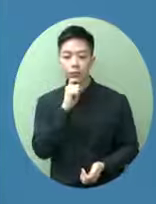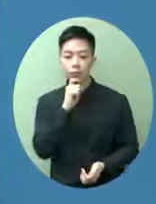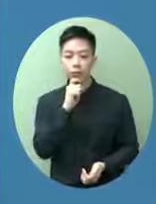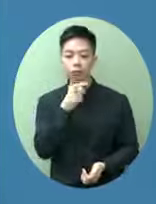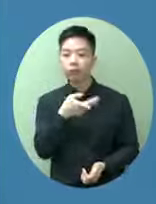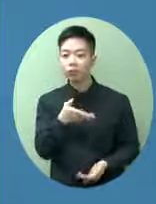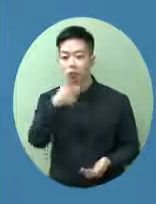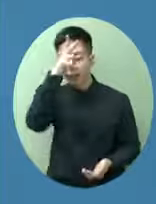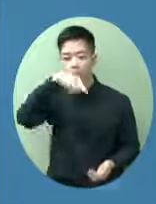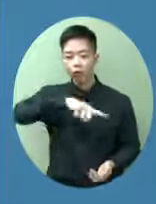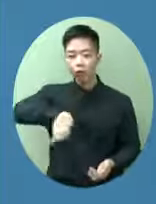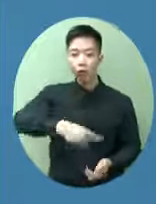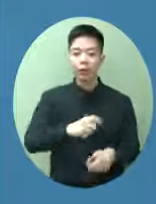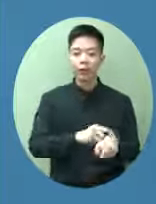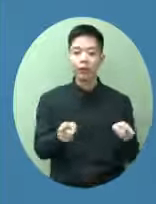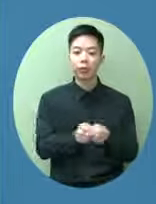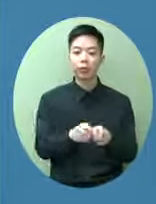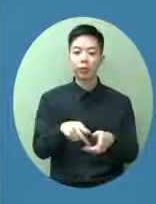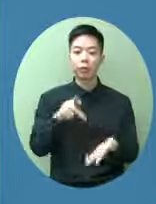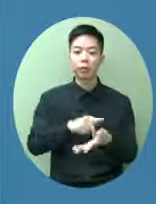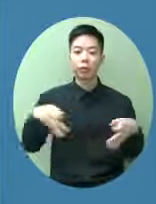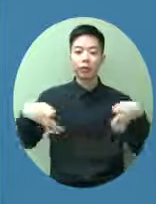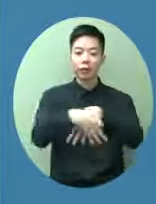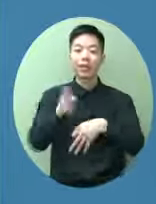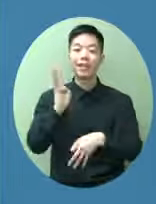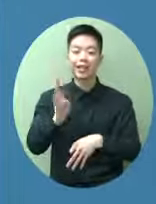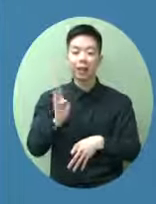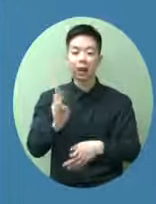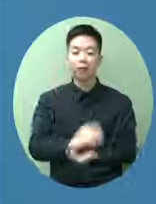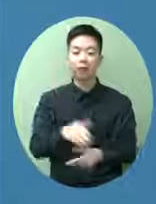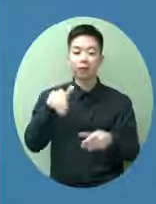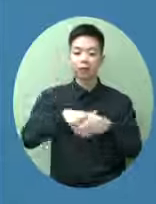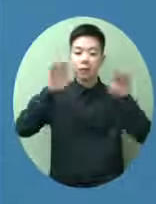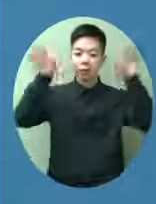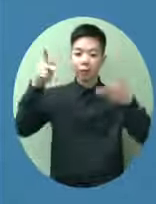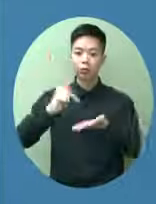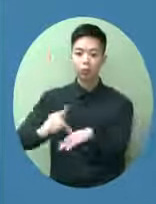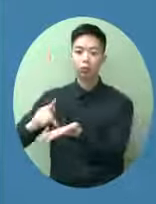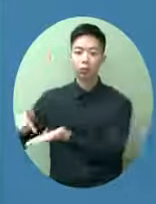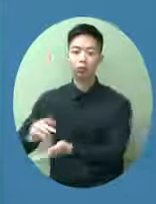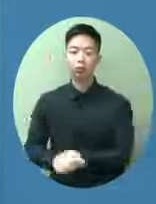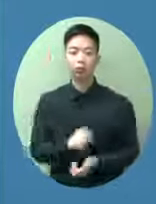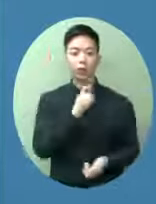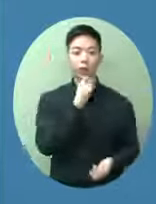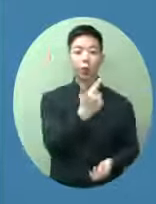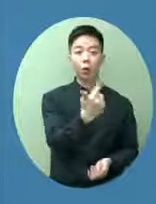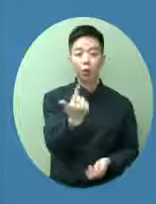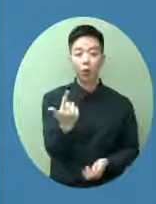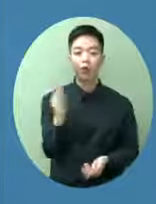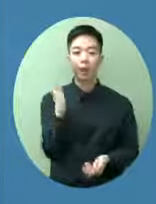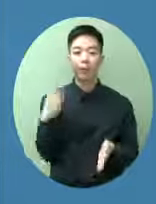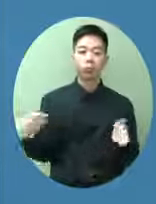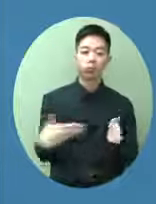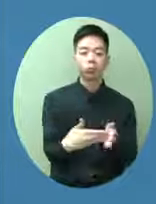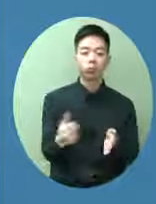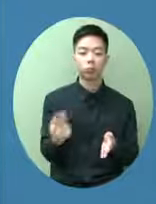這些政府土地的短期租約是透過招標出租的當中遺數不少是快到期要重新